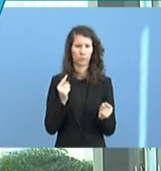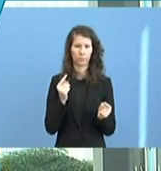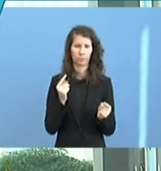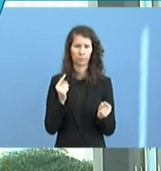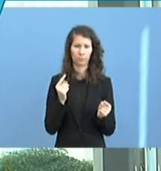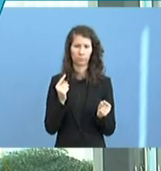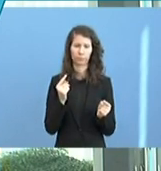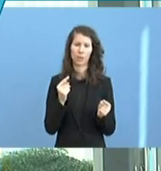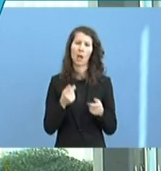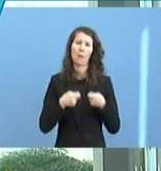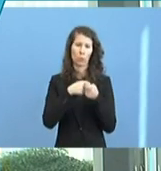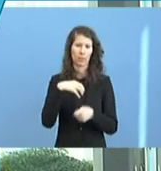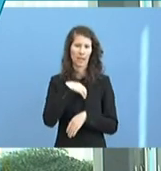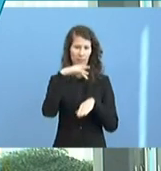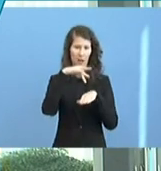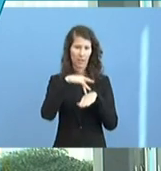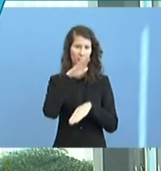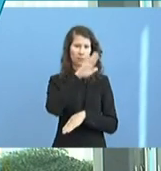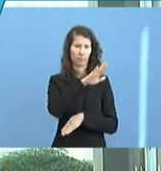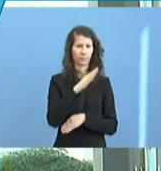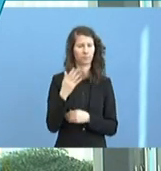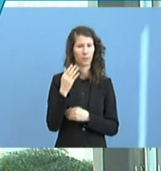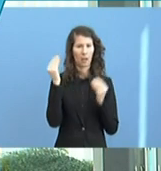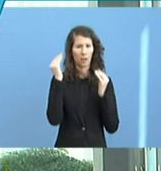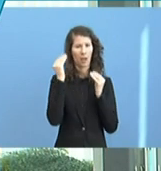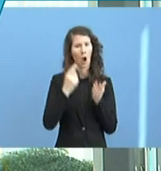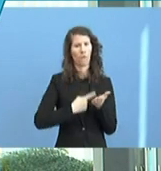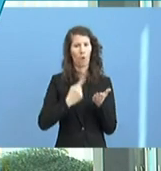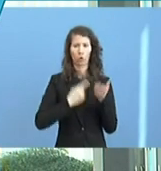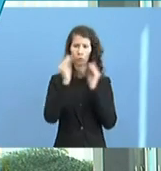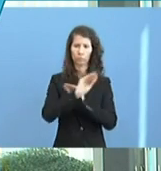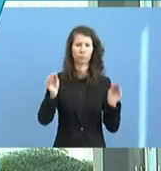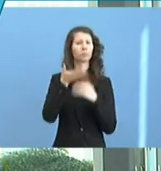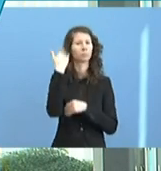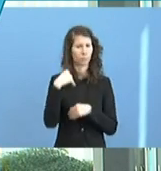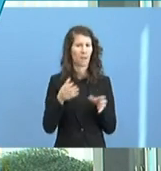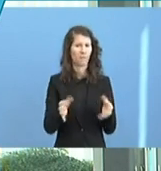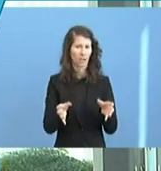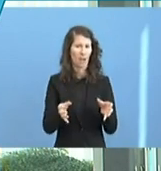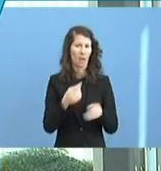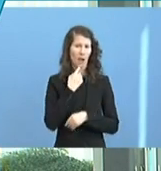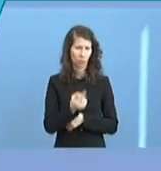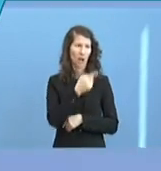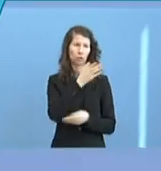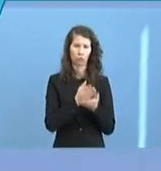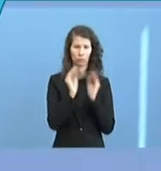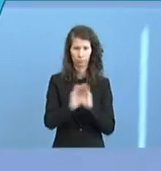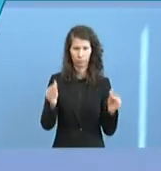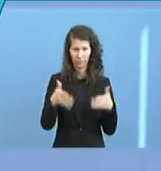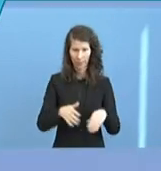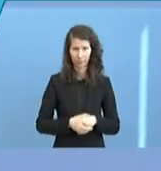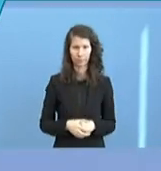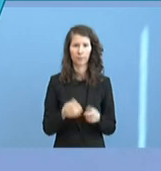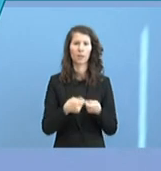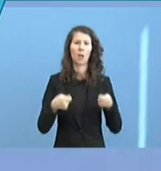Bundeskanzlerin auch in ihrer TV-Ansprache schon gemacht hat, noch einmal wiederholen. Die Bundesregierung und